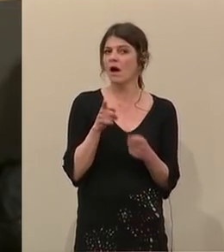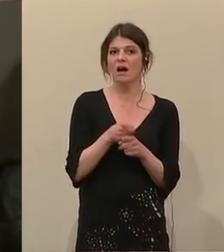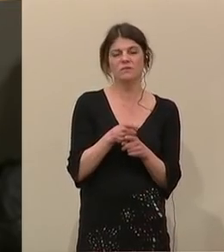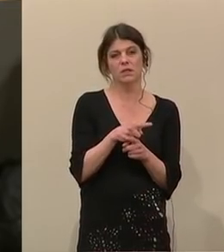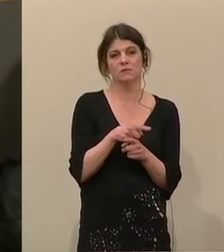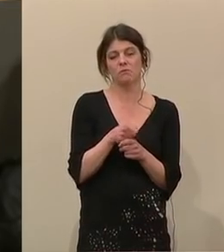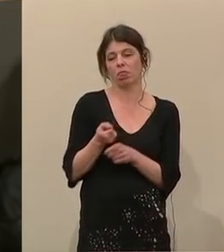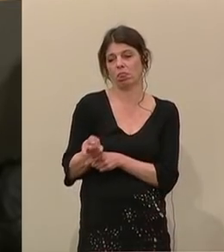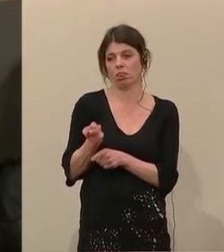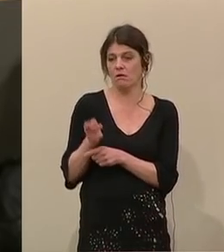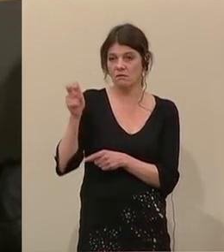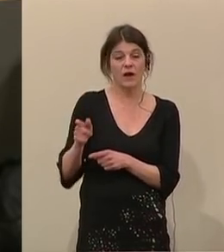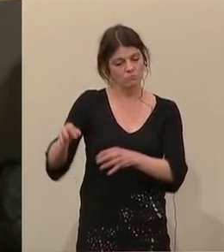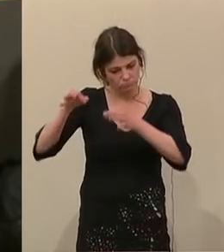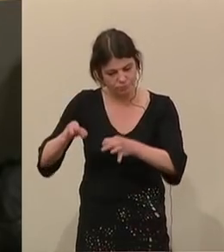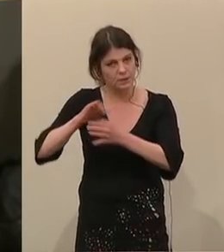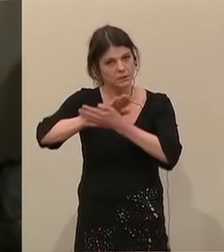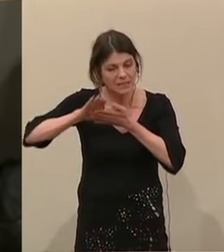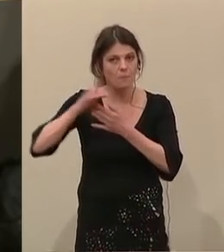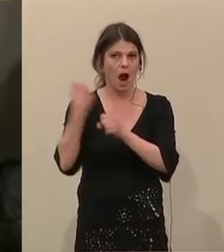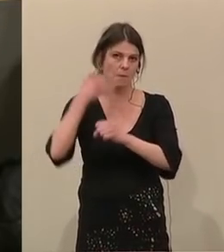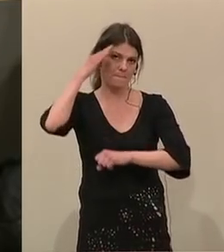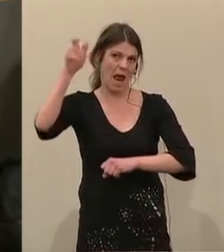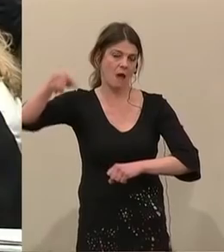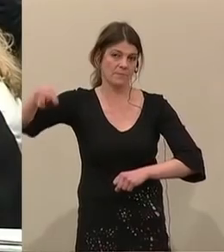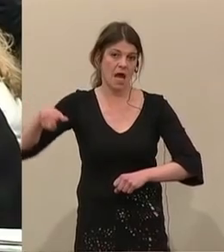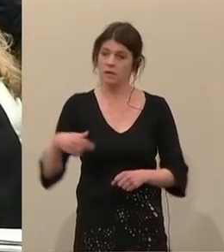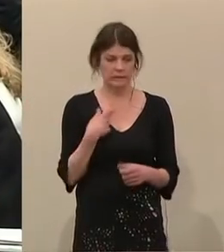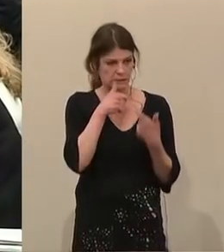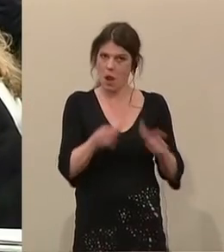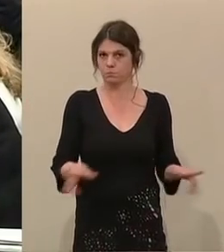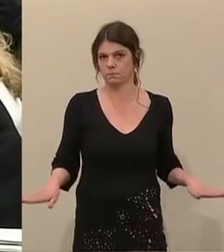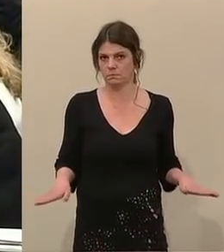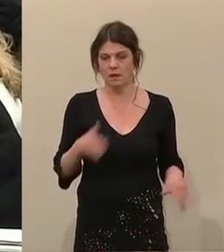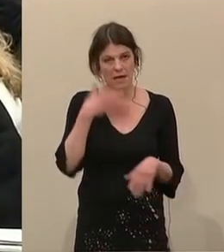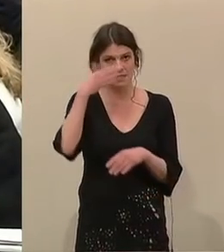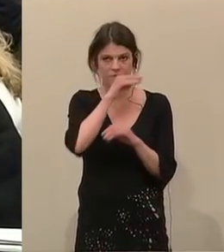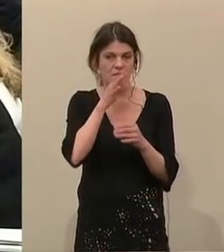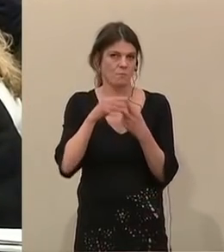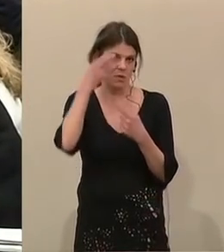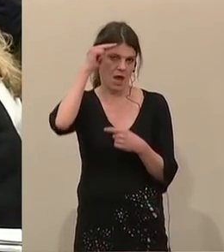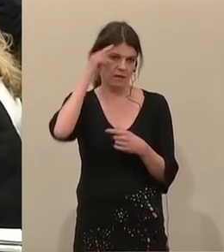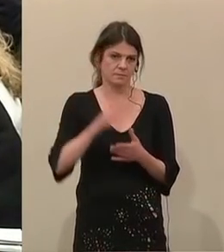ganz solide arbeitende Beamte. Und das lasse ich nicht zu, meine sehr geehrten Damen und Herren.